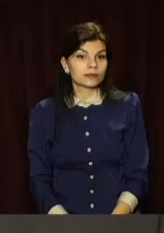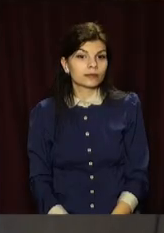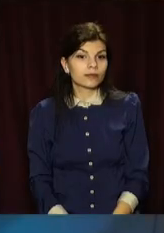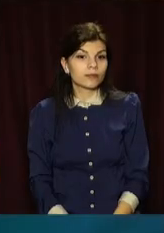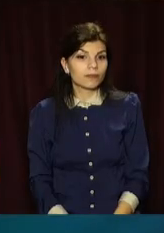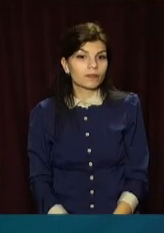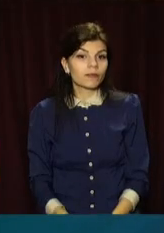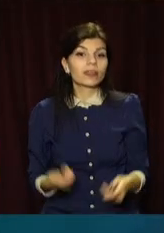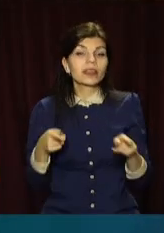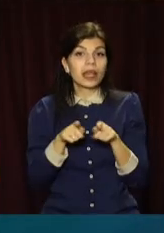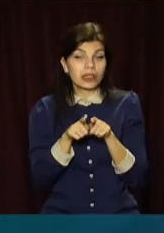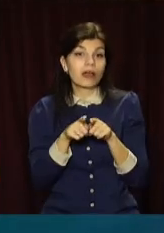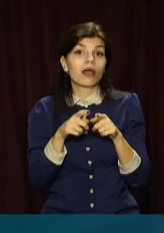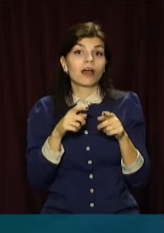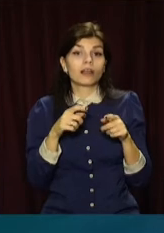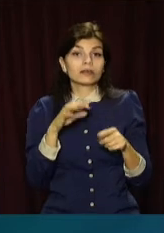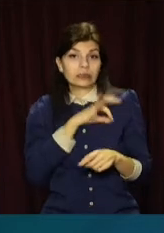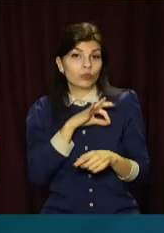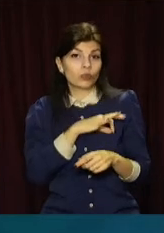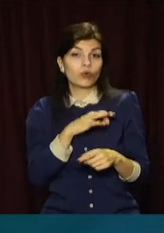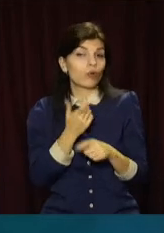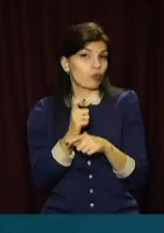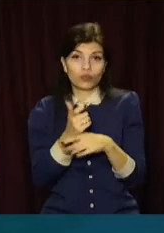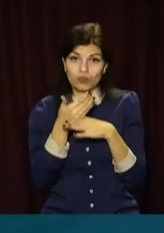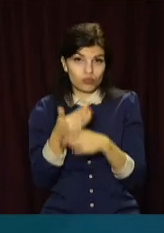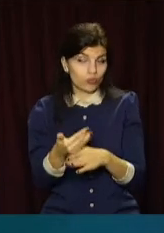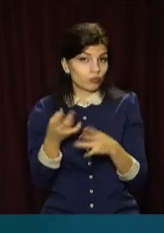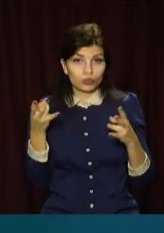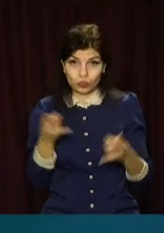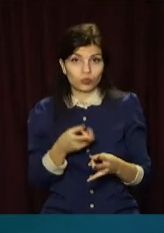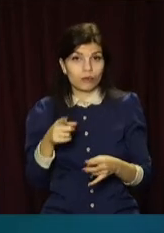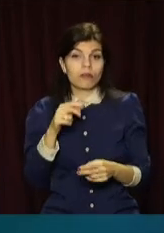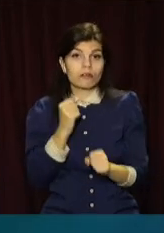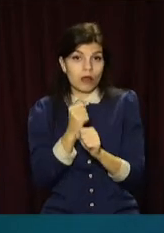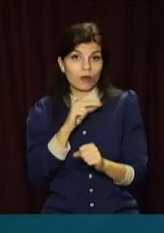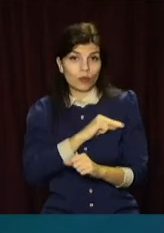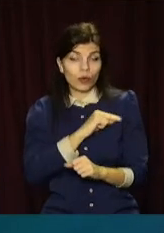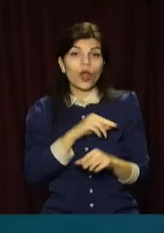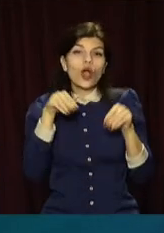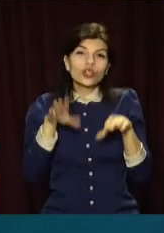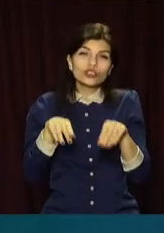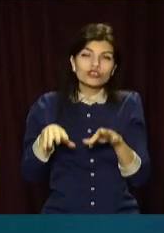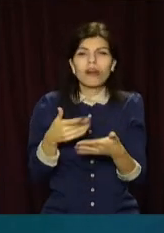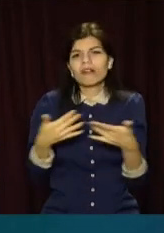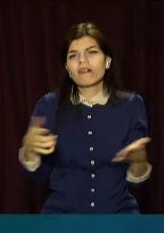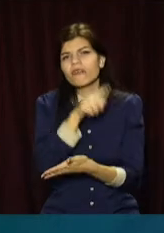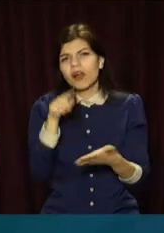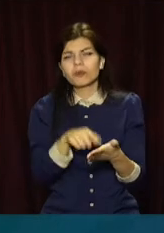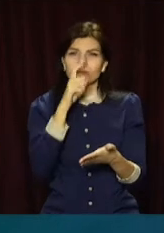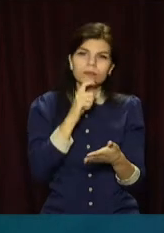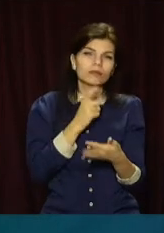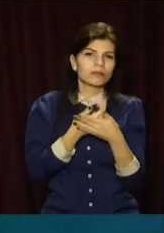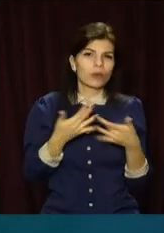Данна зв'язь, данна опція, она здорово помогає в роботі і в рішенніх кілька вопросів, які